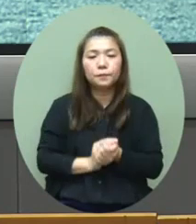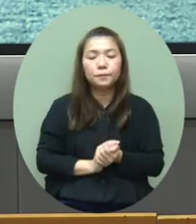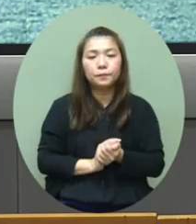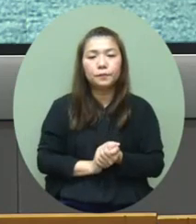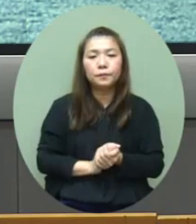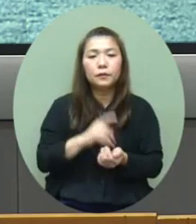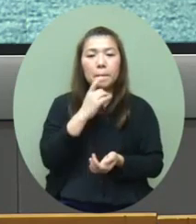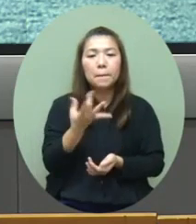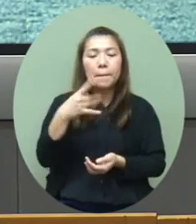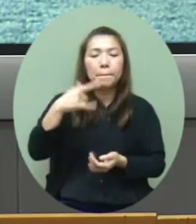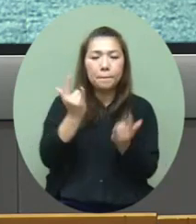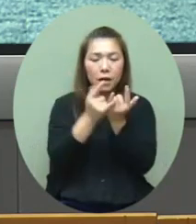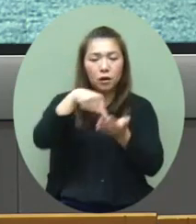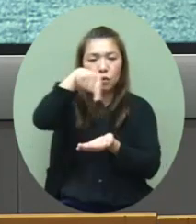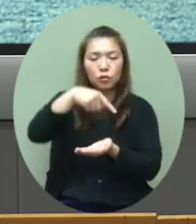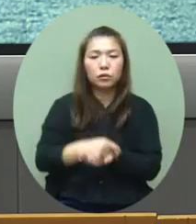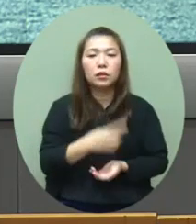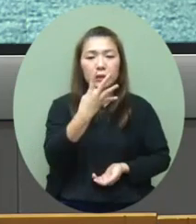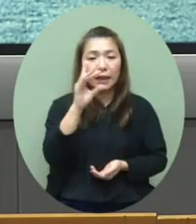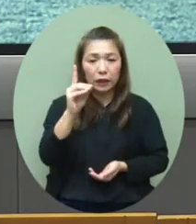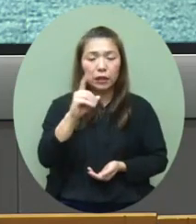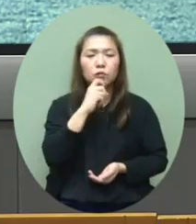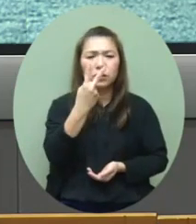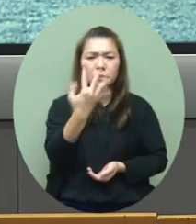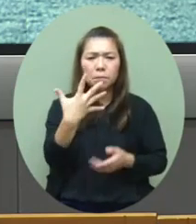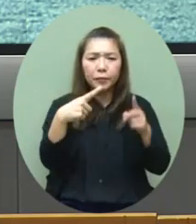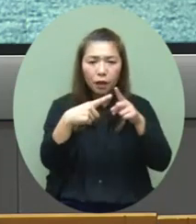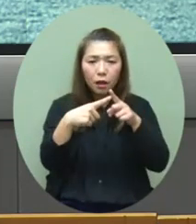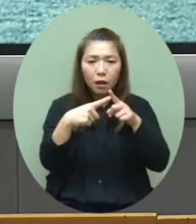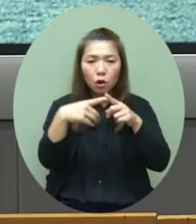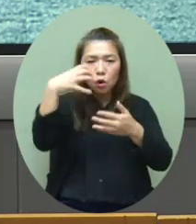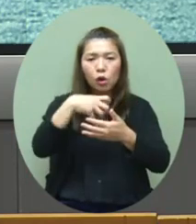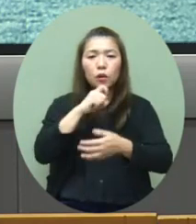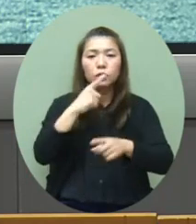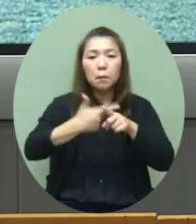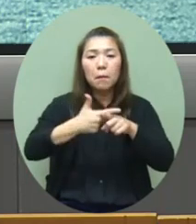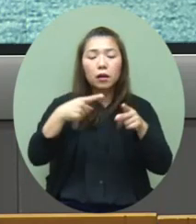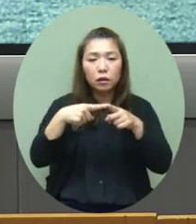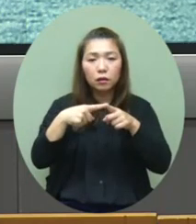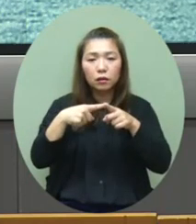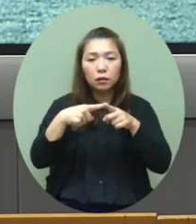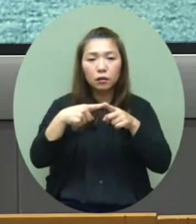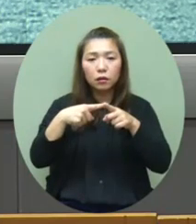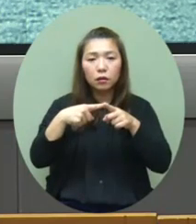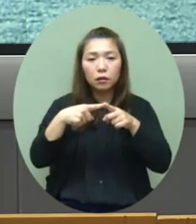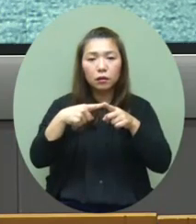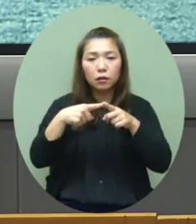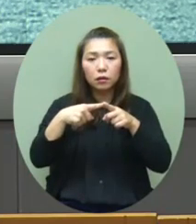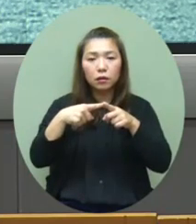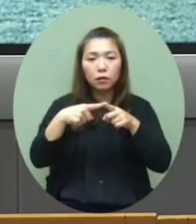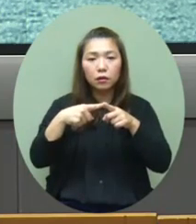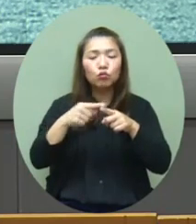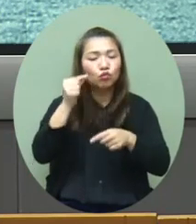北区的它是4D班有25人其中有18人就是面